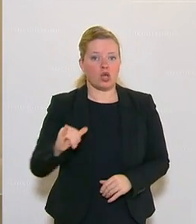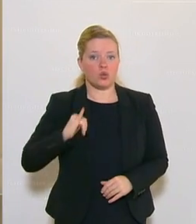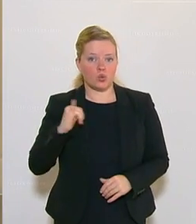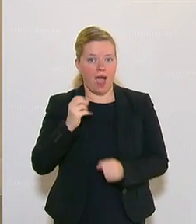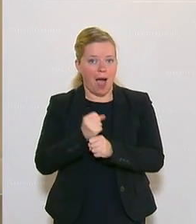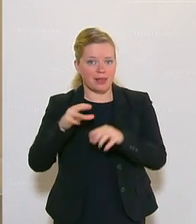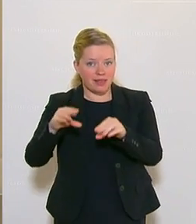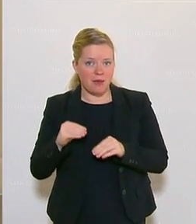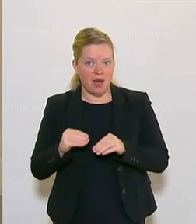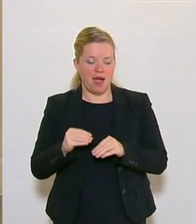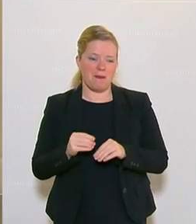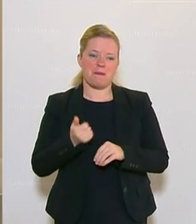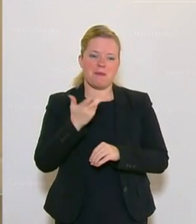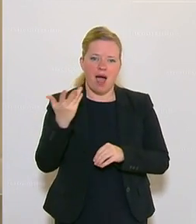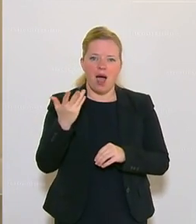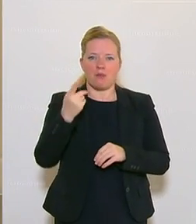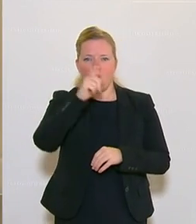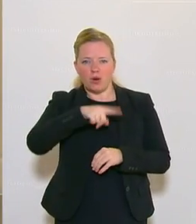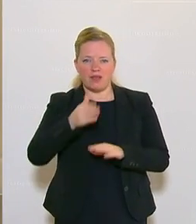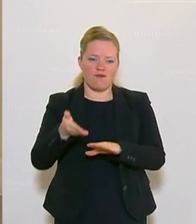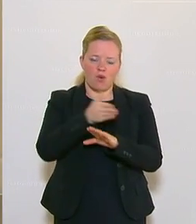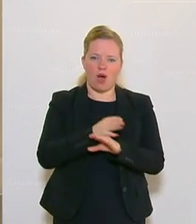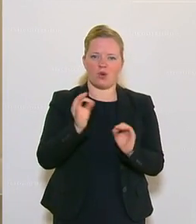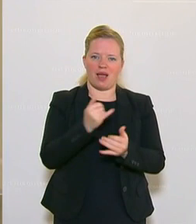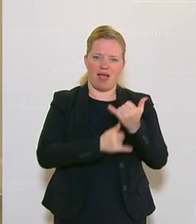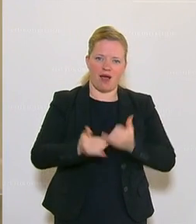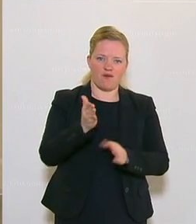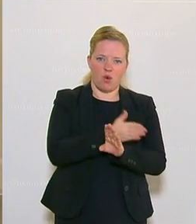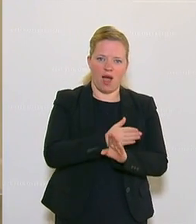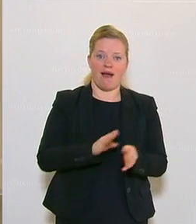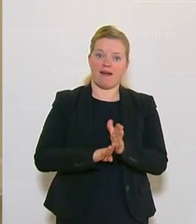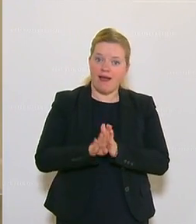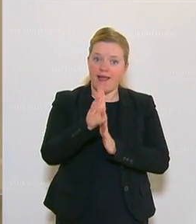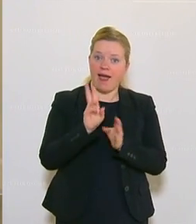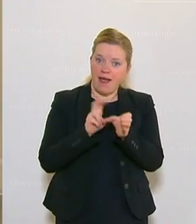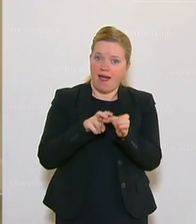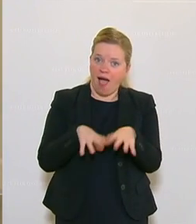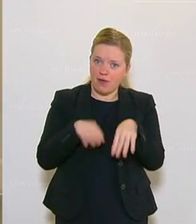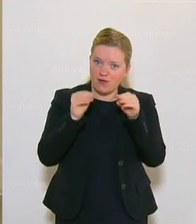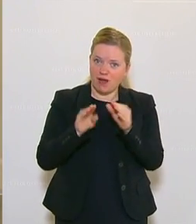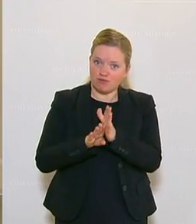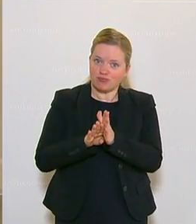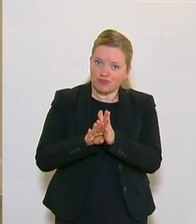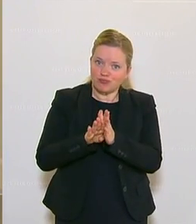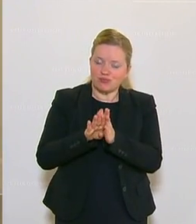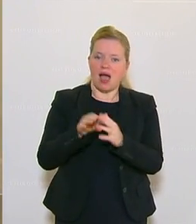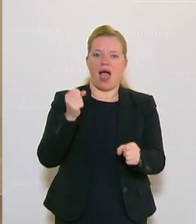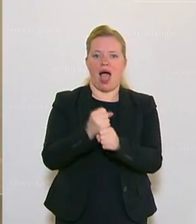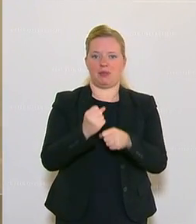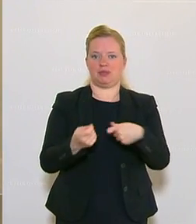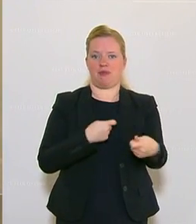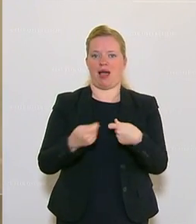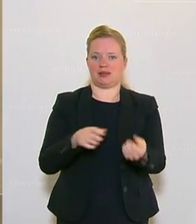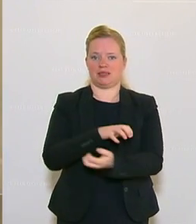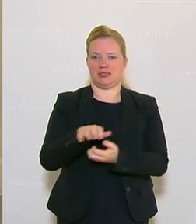Krise, ein paar Monate vorher, ein paar Jahre vorher, ihre Karriere begonnen haben. Und die Ersten sind, die in dieser Arbeitsmarktkrise